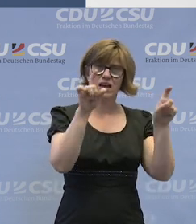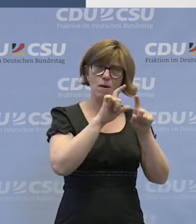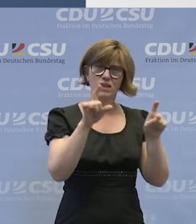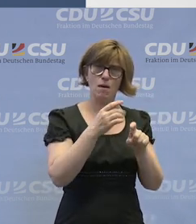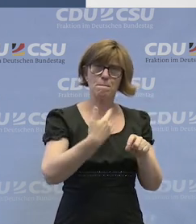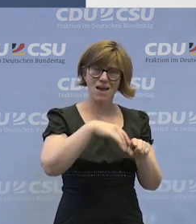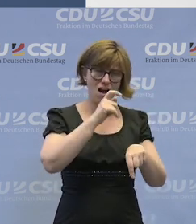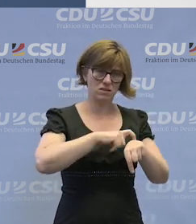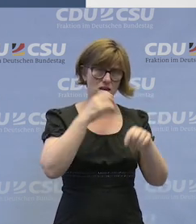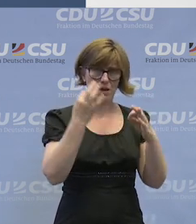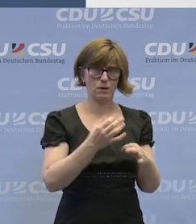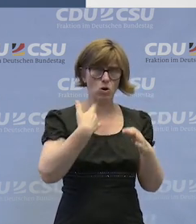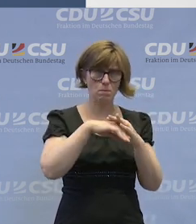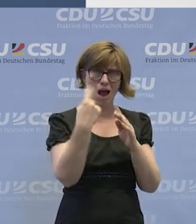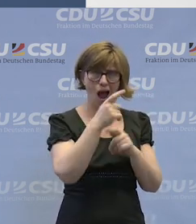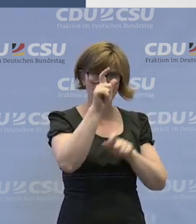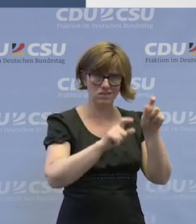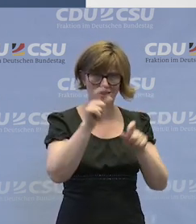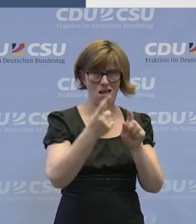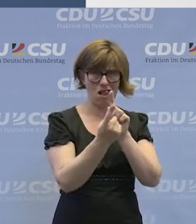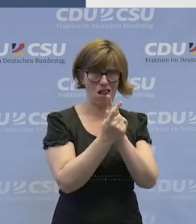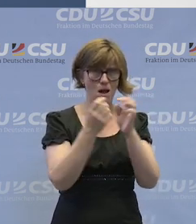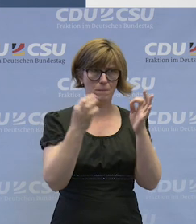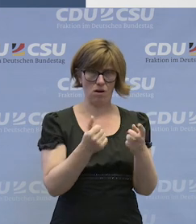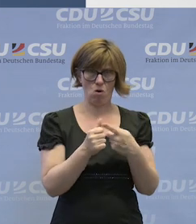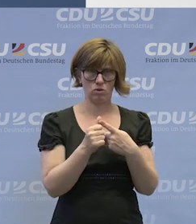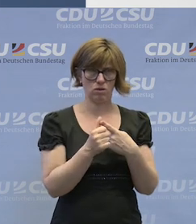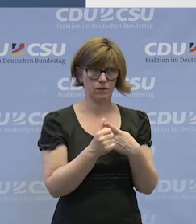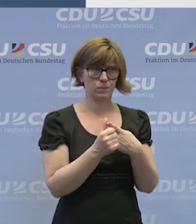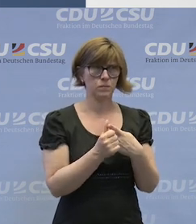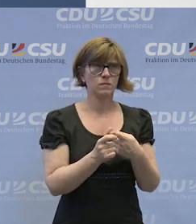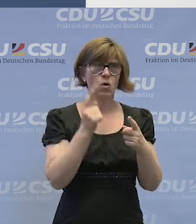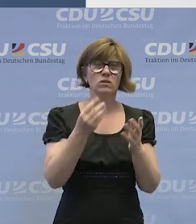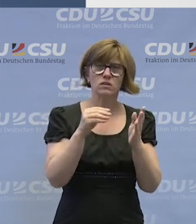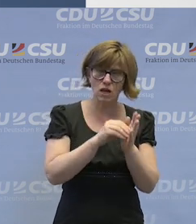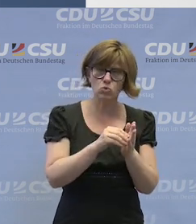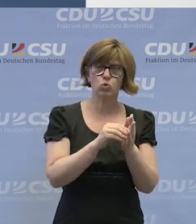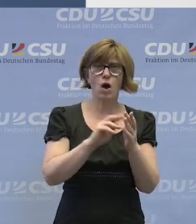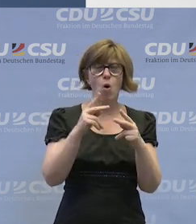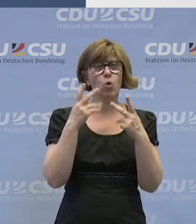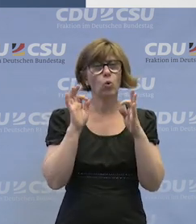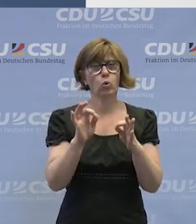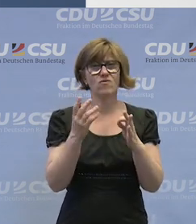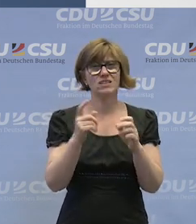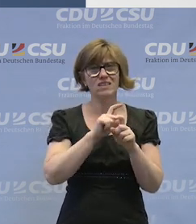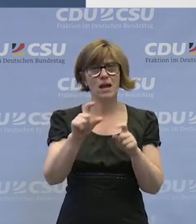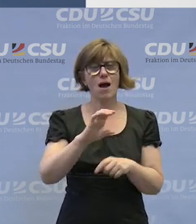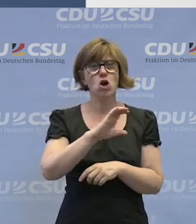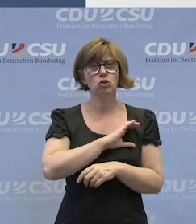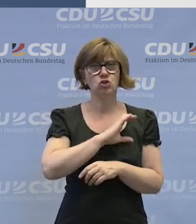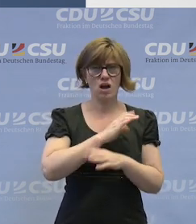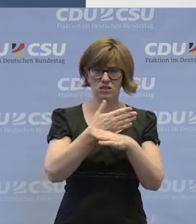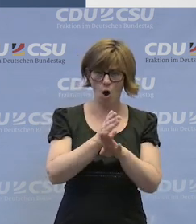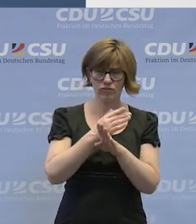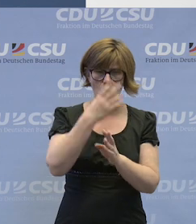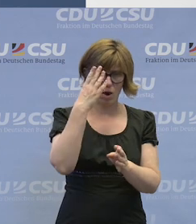Zeit hat, mehr Einzelgespräche, fände ich gut und ich finde, dass man immer das Thema mit der Chancengleichheit von Mann